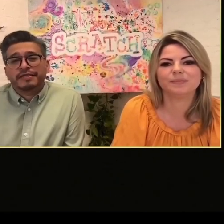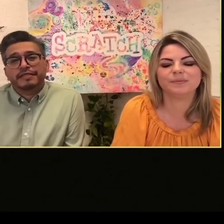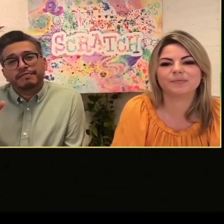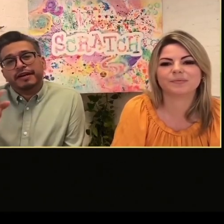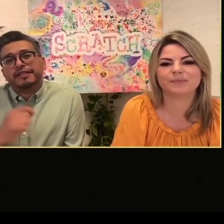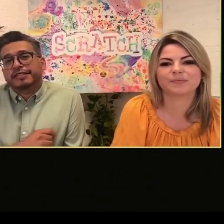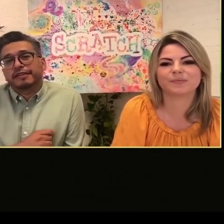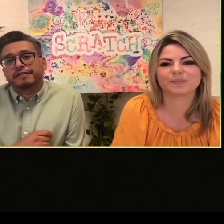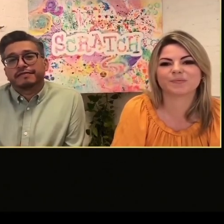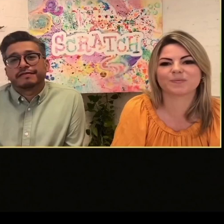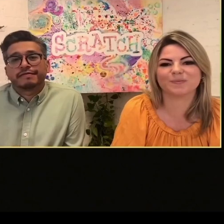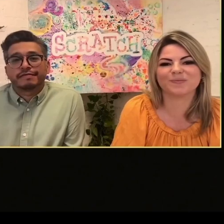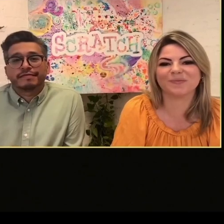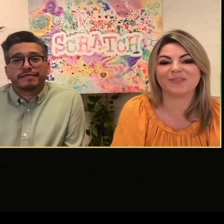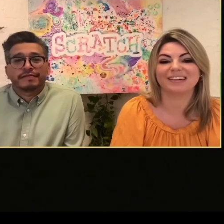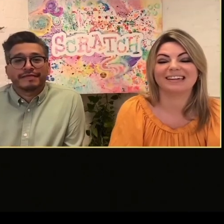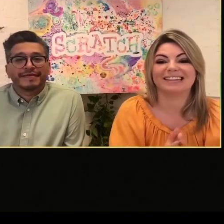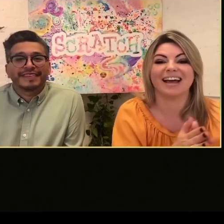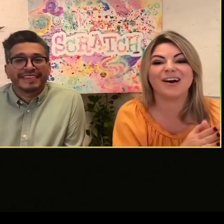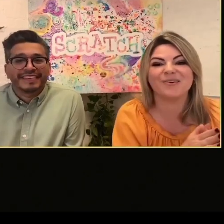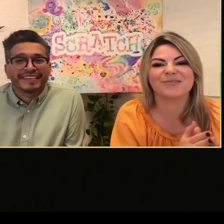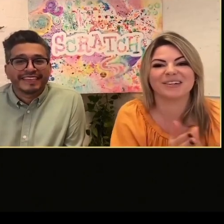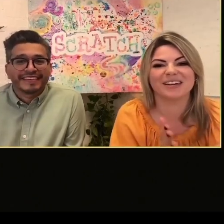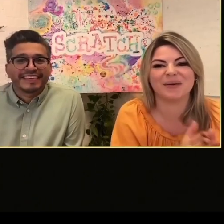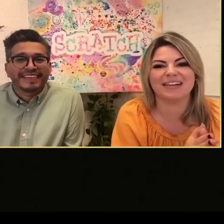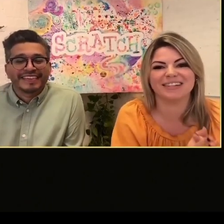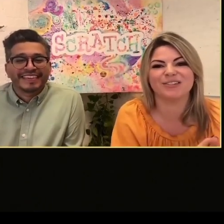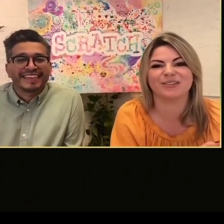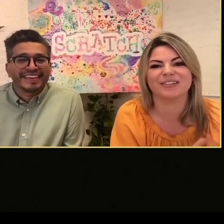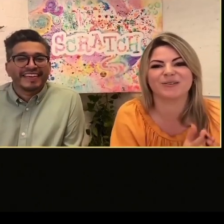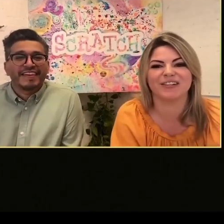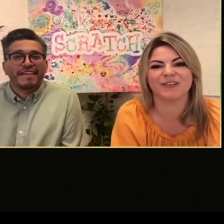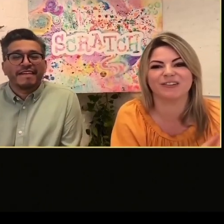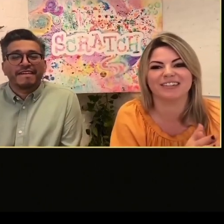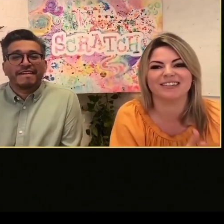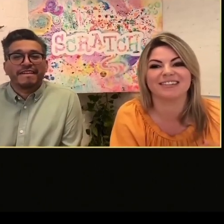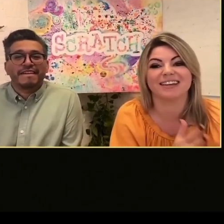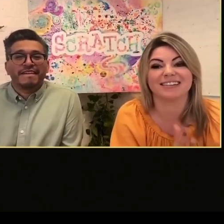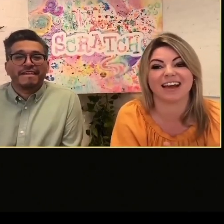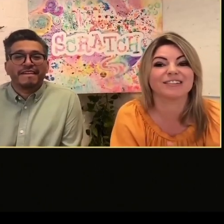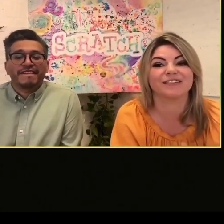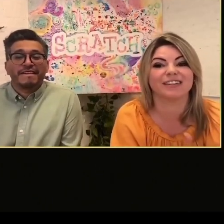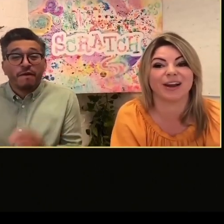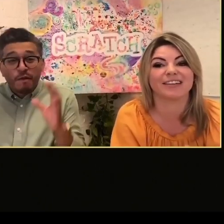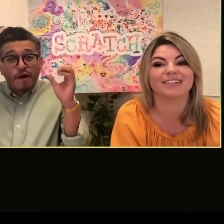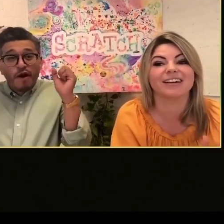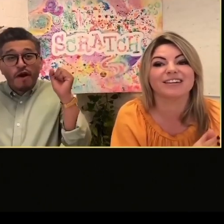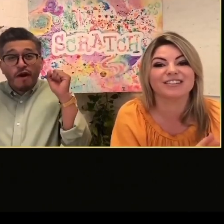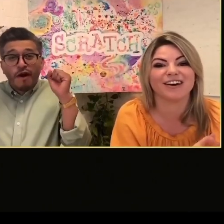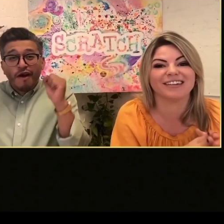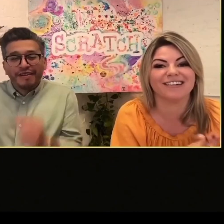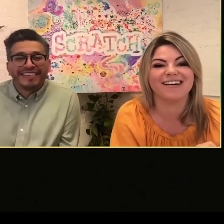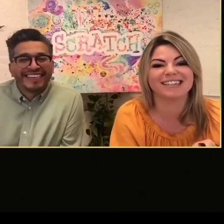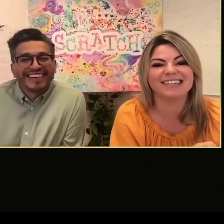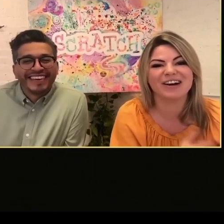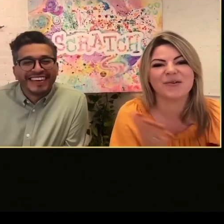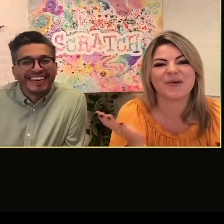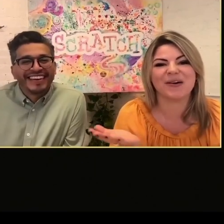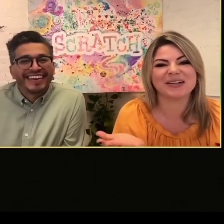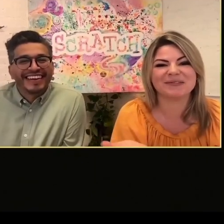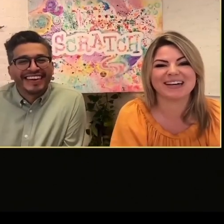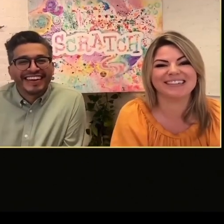Fondazione, benvenuta, Shana, ciao Carolina, ciao Francesco, grazie a tutti voi per questo benvenuto.